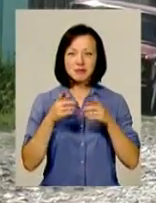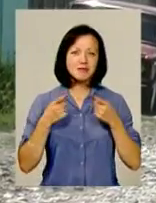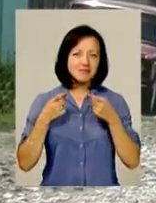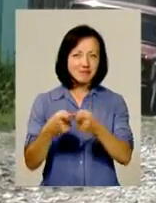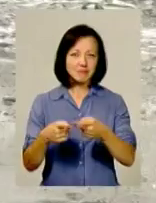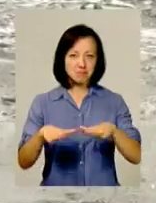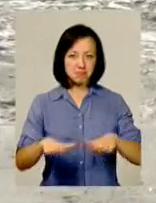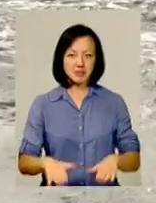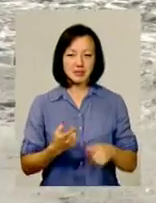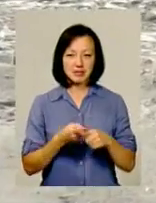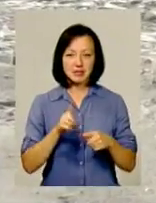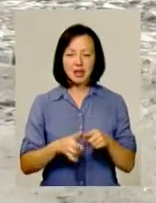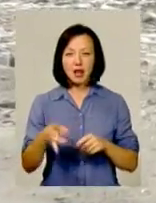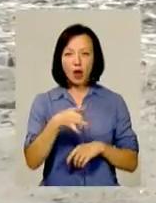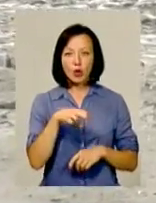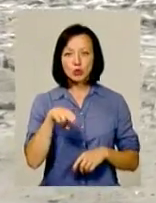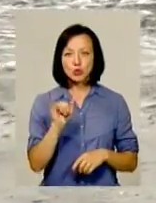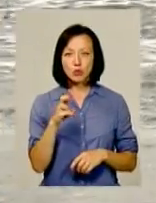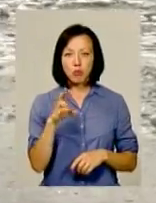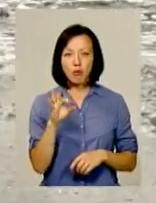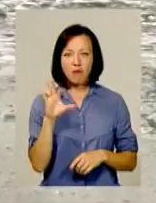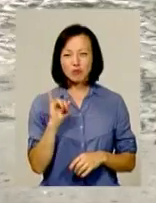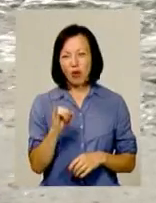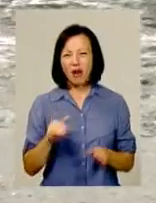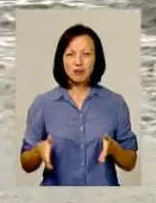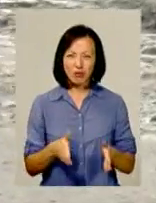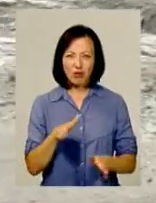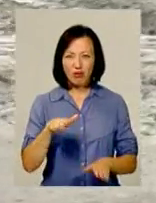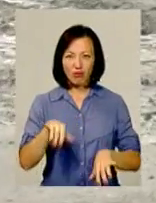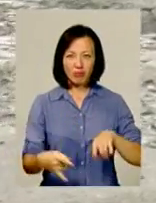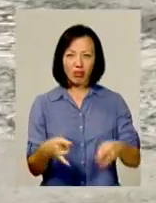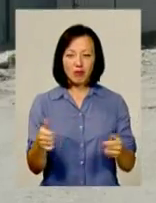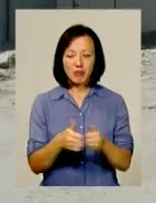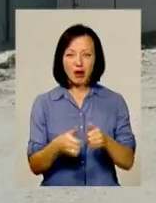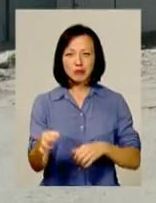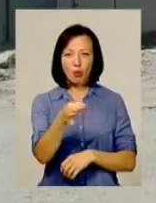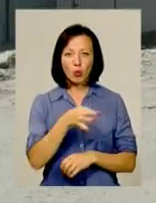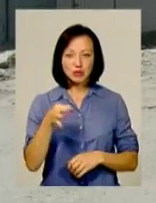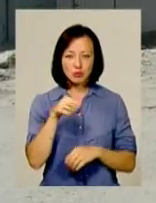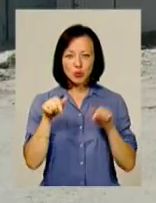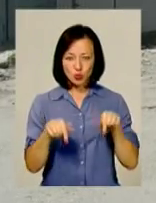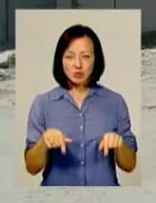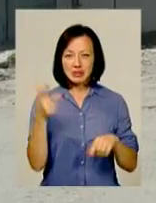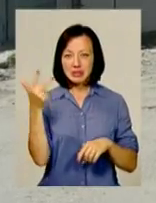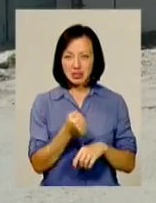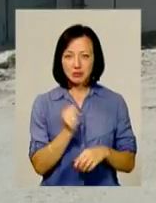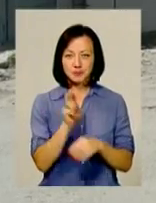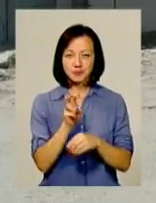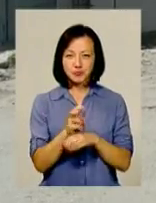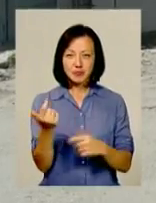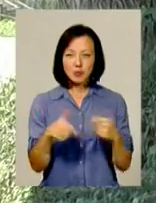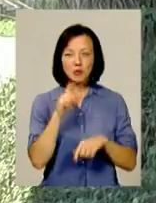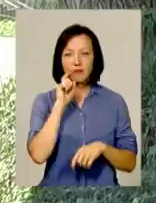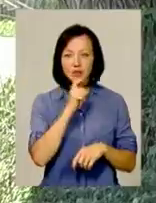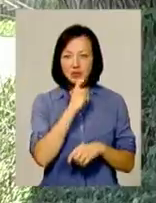розташування. Це околиця мікрорайону Дубове з поганою дорогою, поруч з озером. За три тижні тут встигли побувати гості з